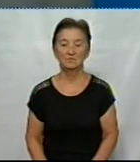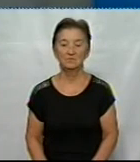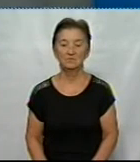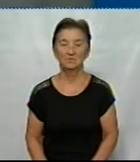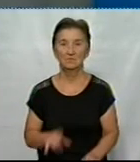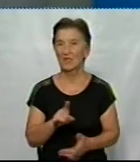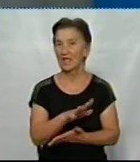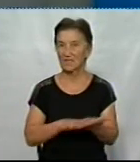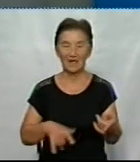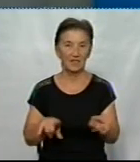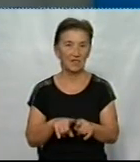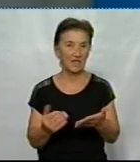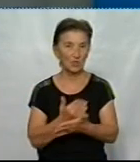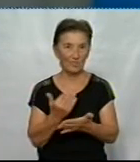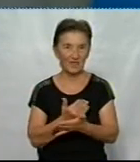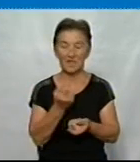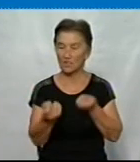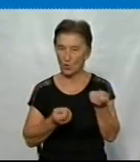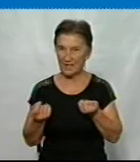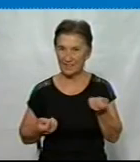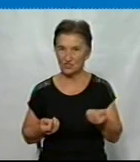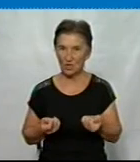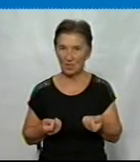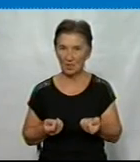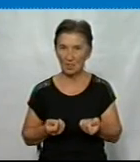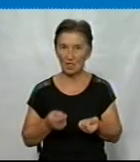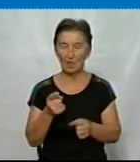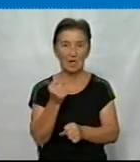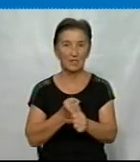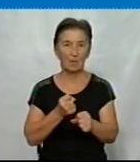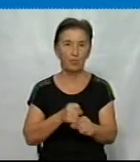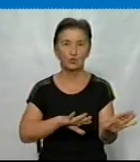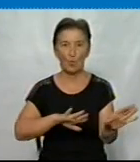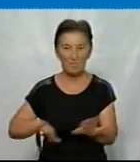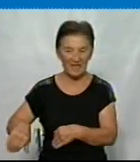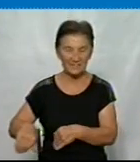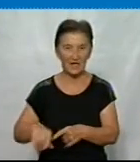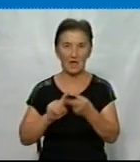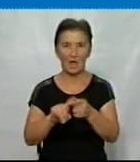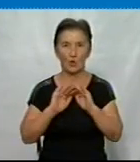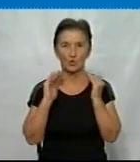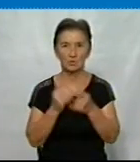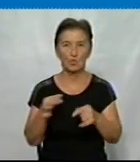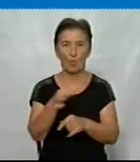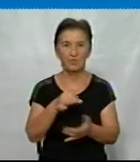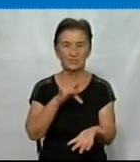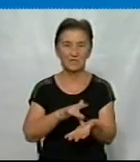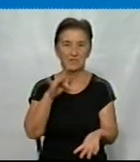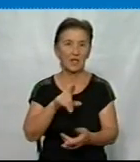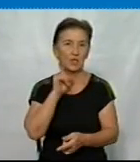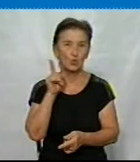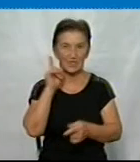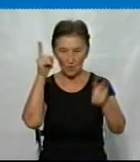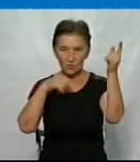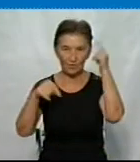Далі про ці та інші новини докладніше. Роботу після карантину відновив у Кропивницькому обласний центр дитячої та юнацької